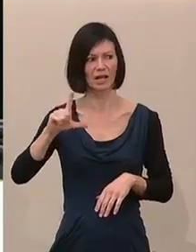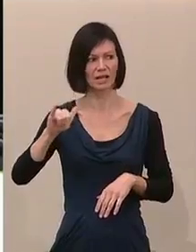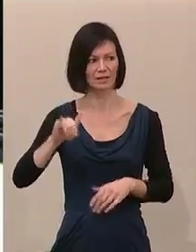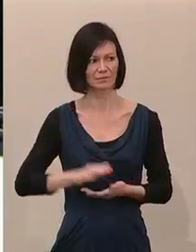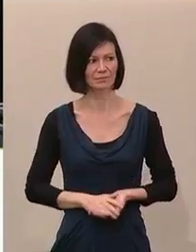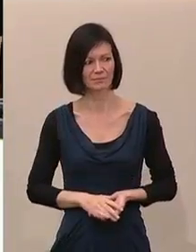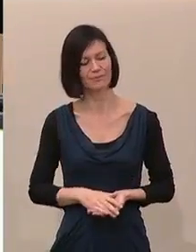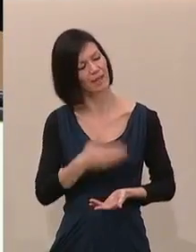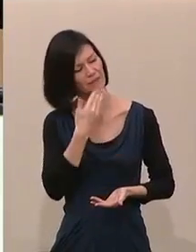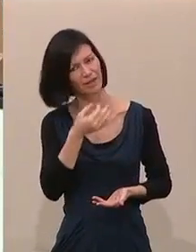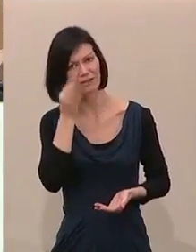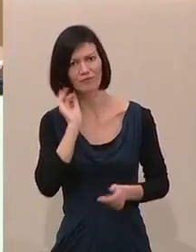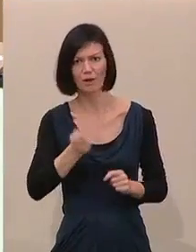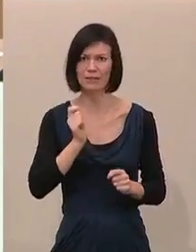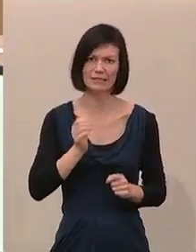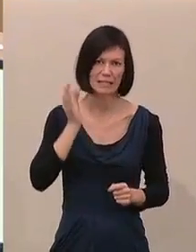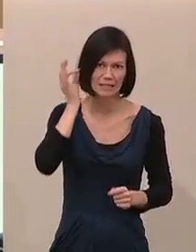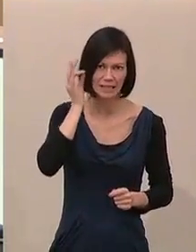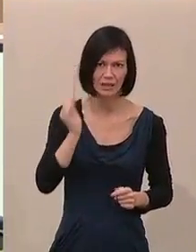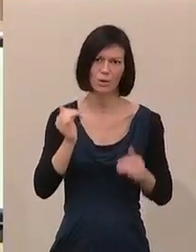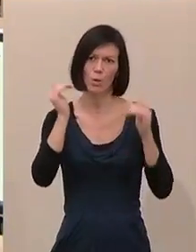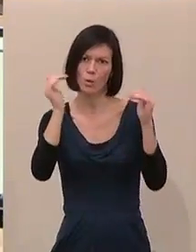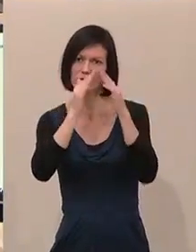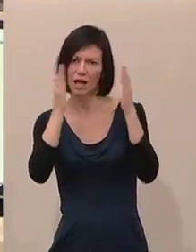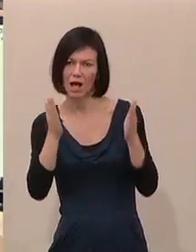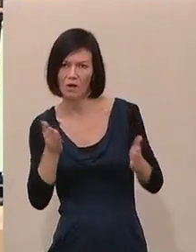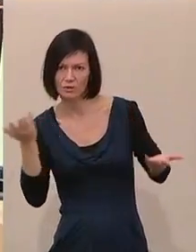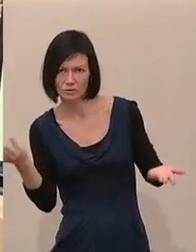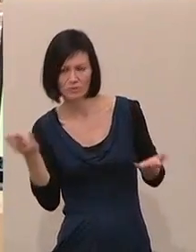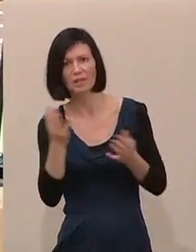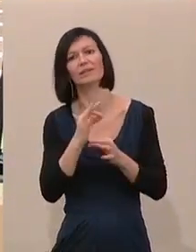Danke, Frau Präsidentin, hohes Haus, sehr geehrte Damen und Herren.